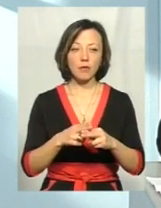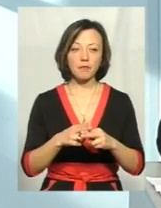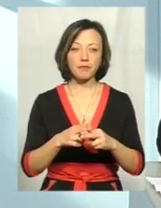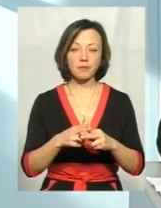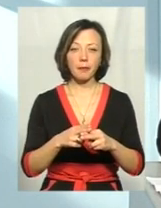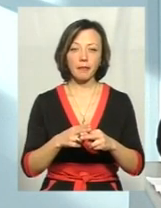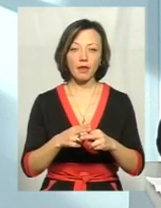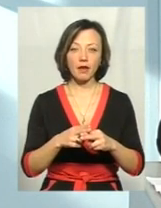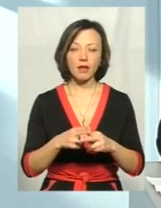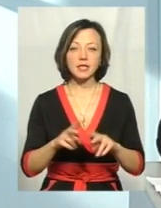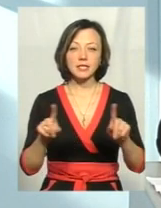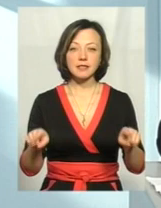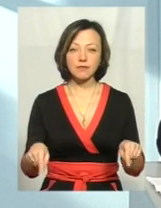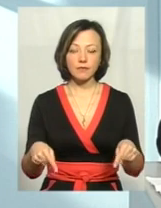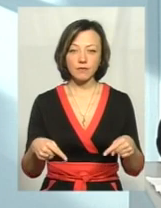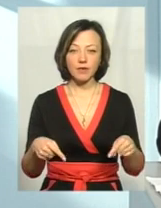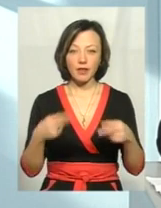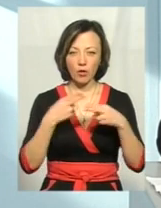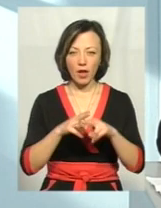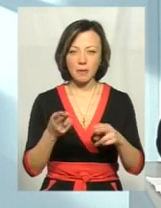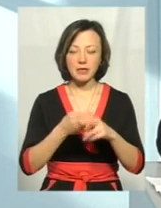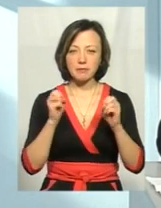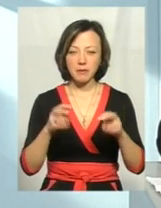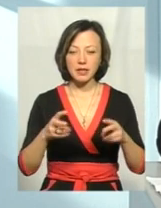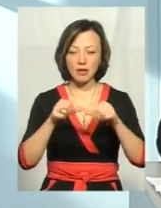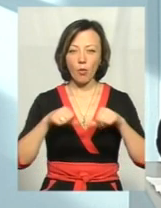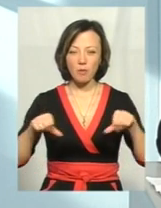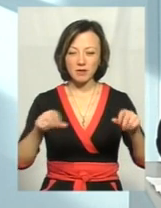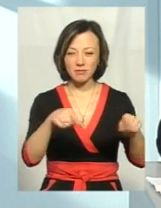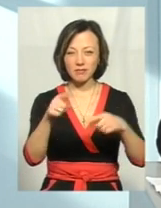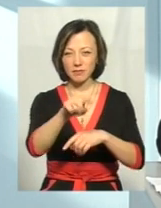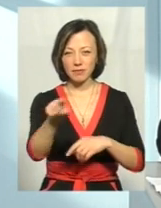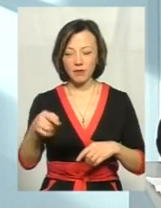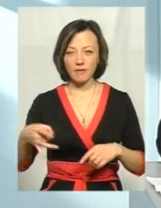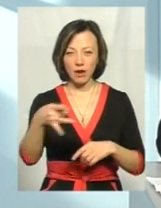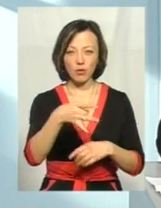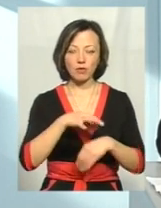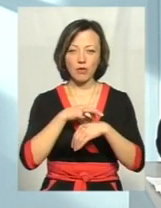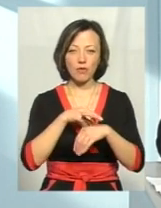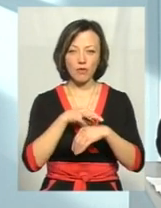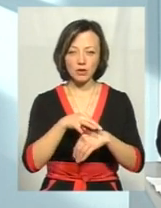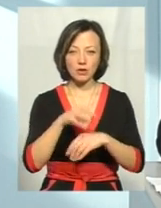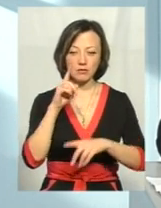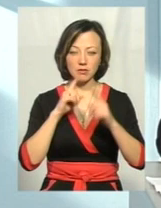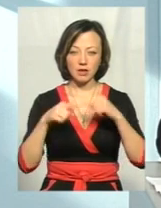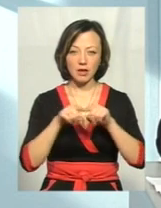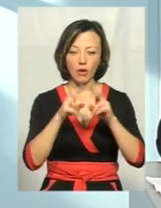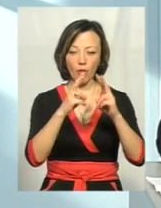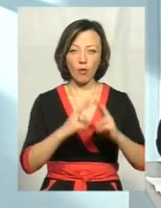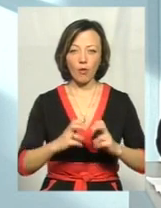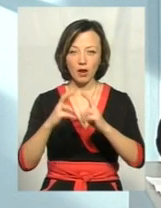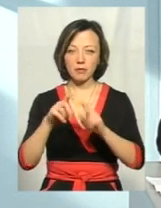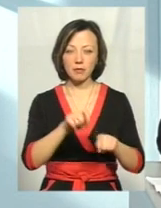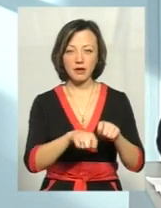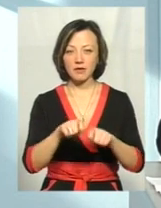створили в районах комісії і проводили комісійні такі огляди, їх